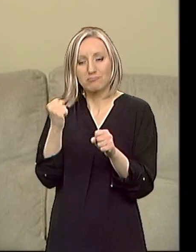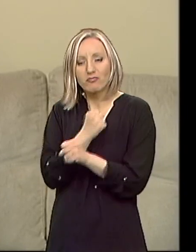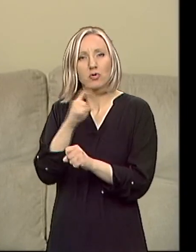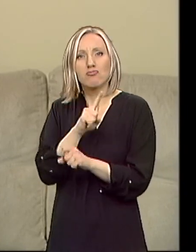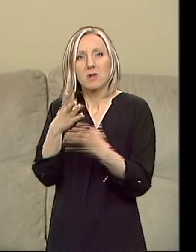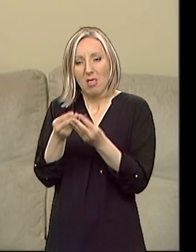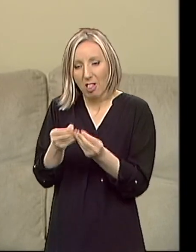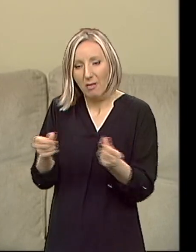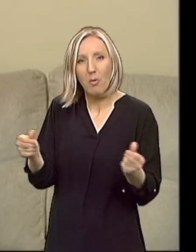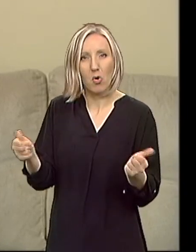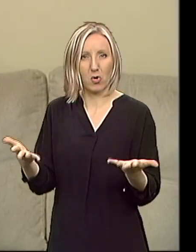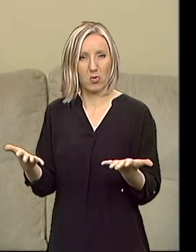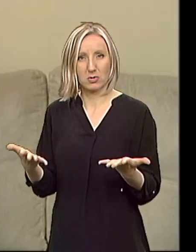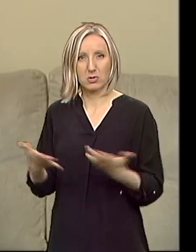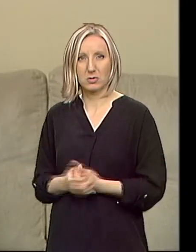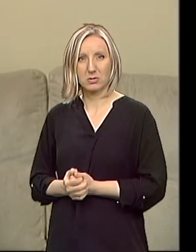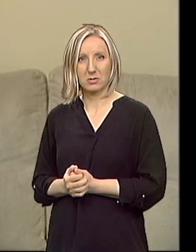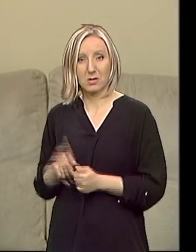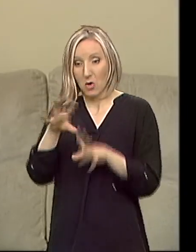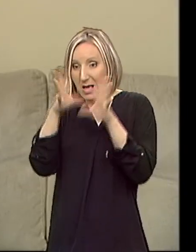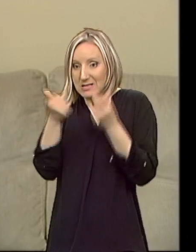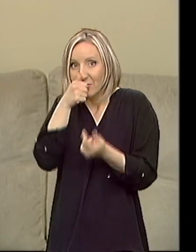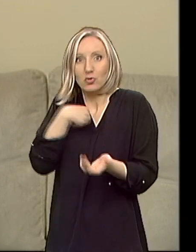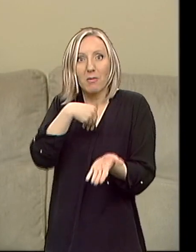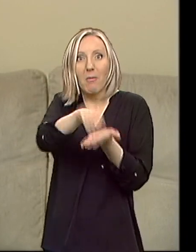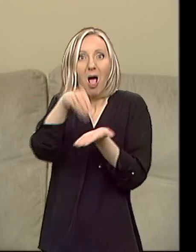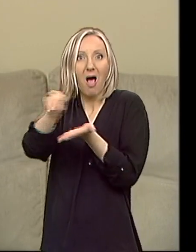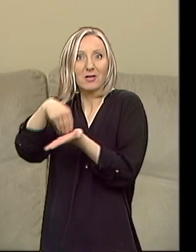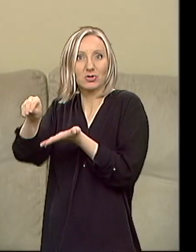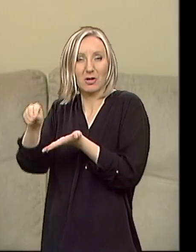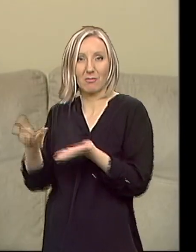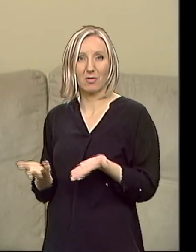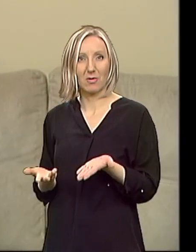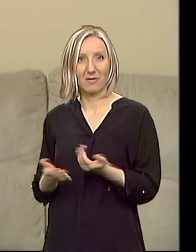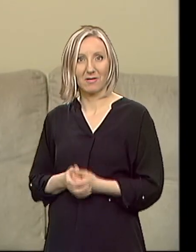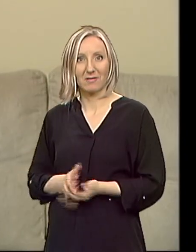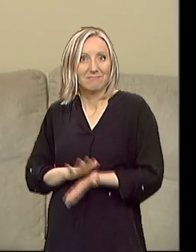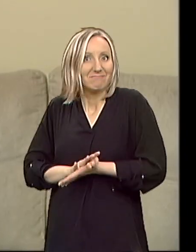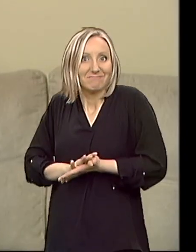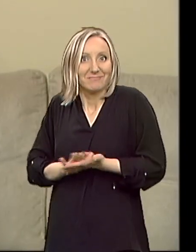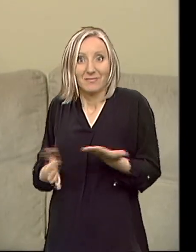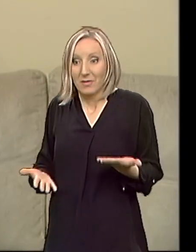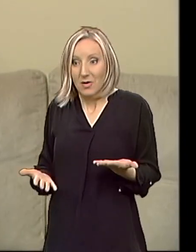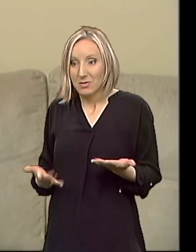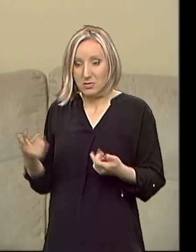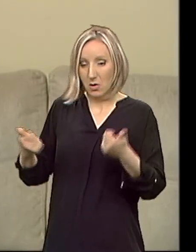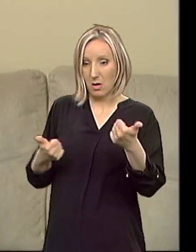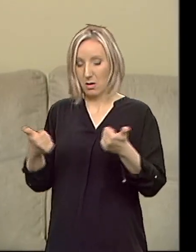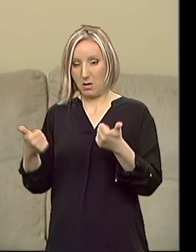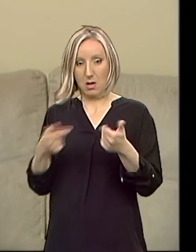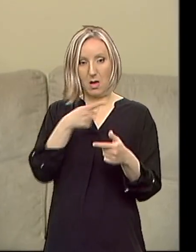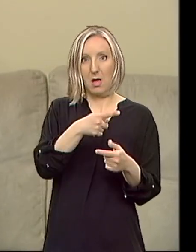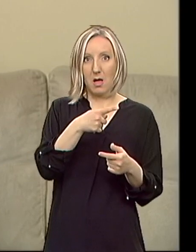da se stvara poroznost kostiju. I to je sve nešto što mi plaćamo. tako da prosto između te finansijske